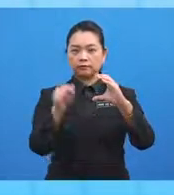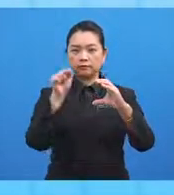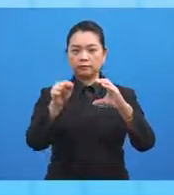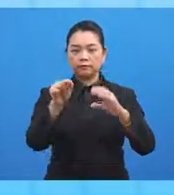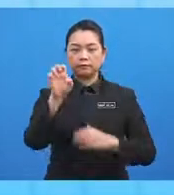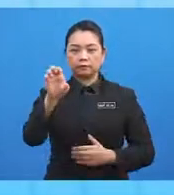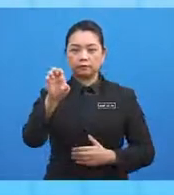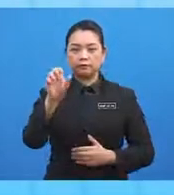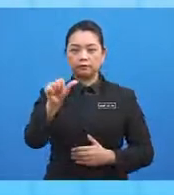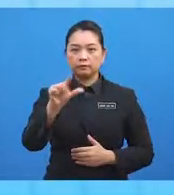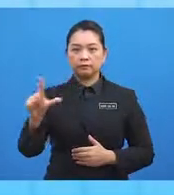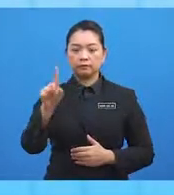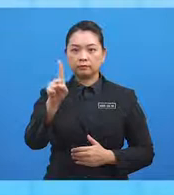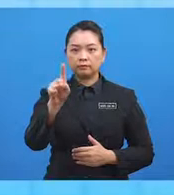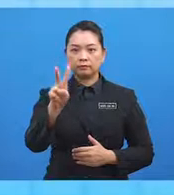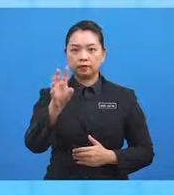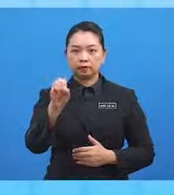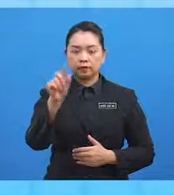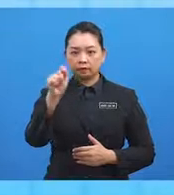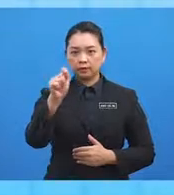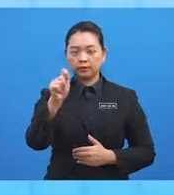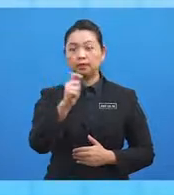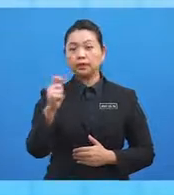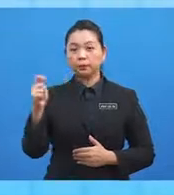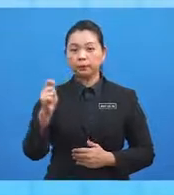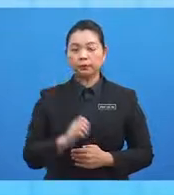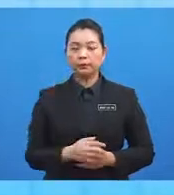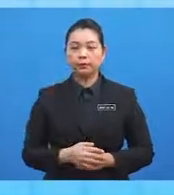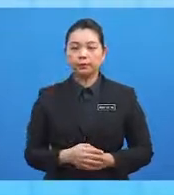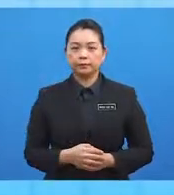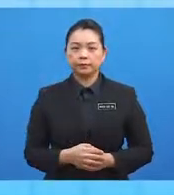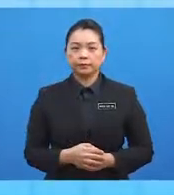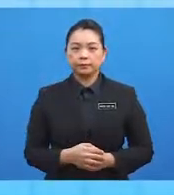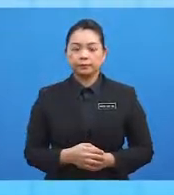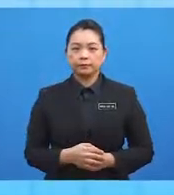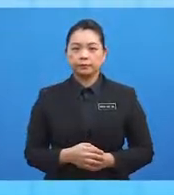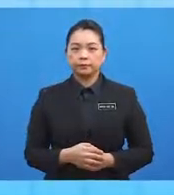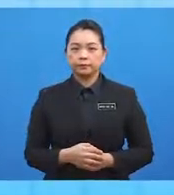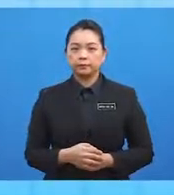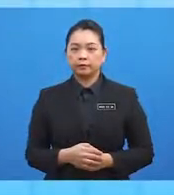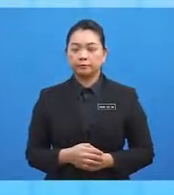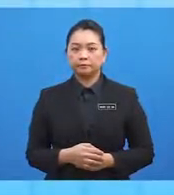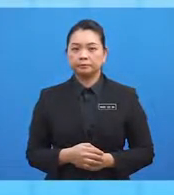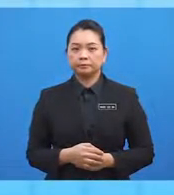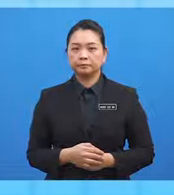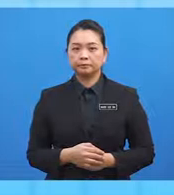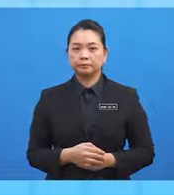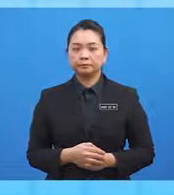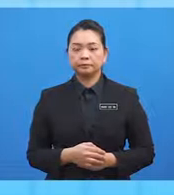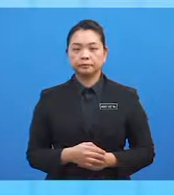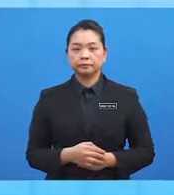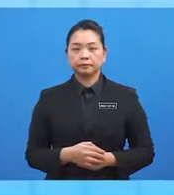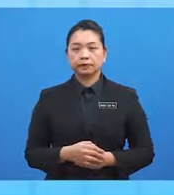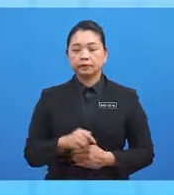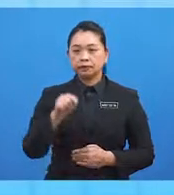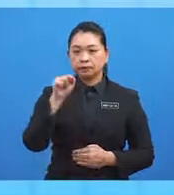ialah 120 darjah timur. Untuk B, titik E